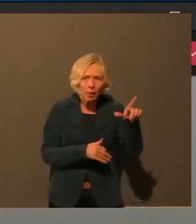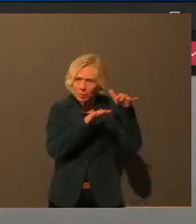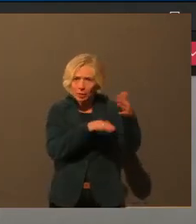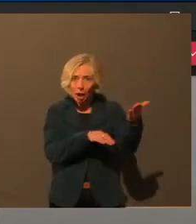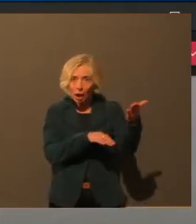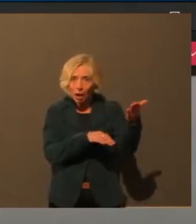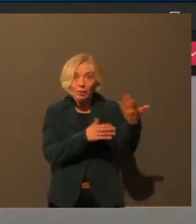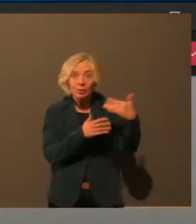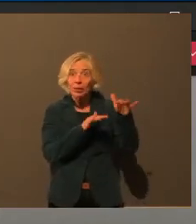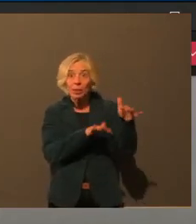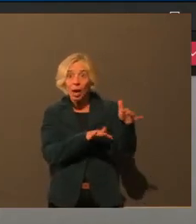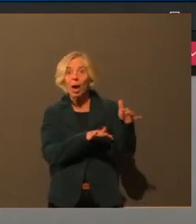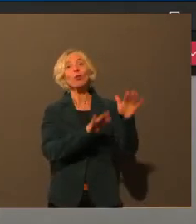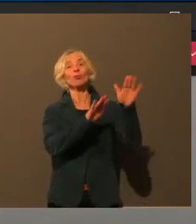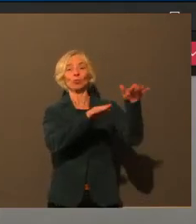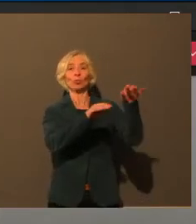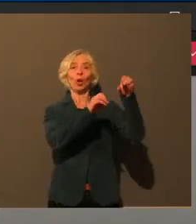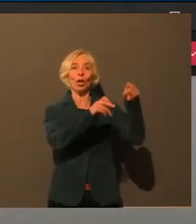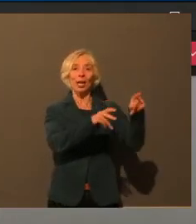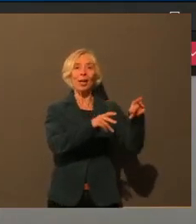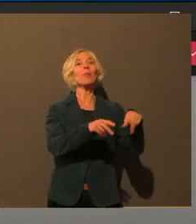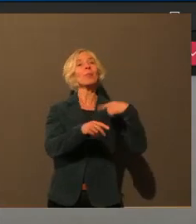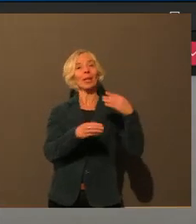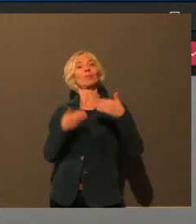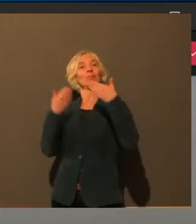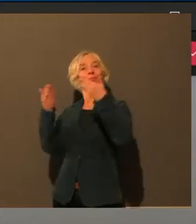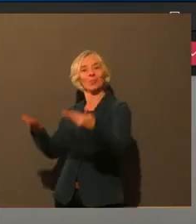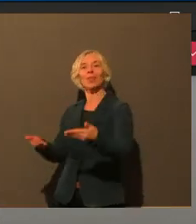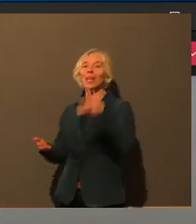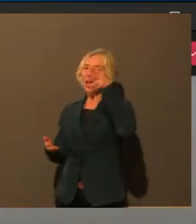Nicht da, dann machen wir vielleicht weiter mit Herrn Domborowski als nächstes.